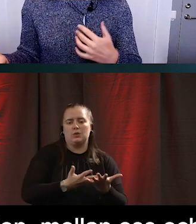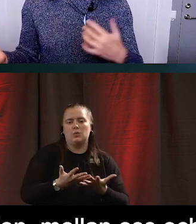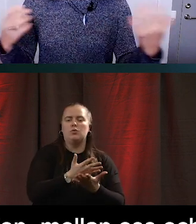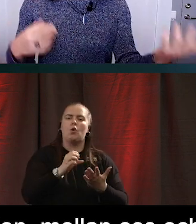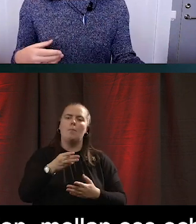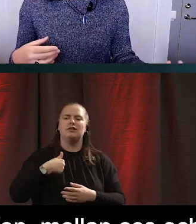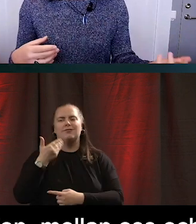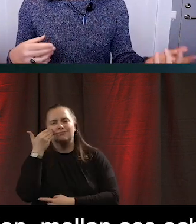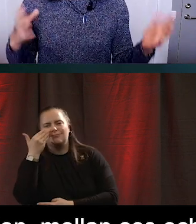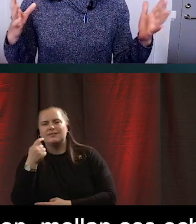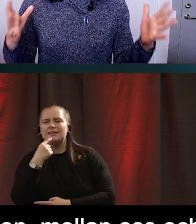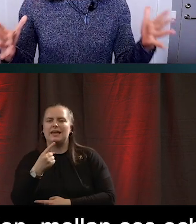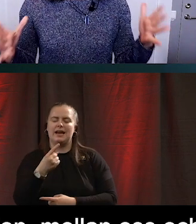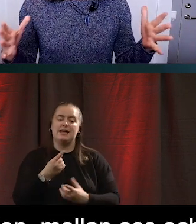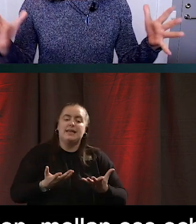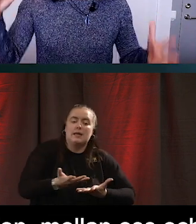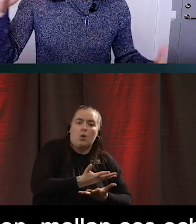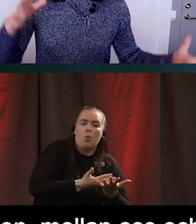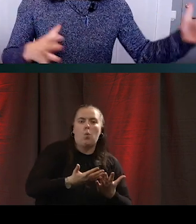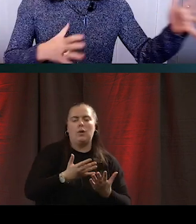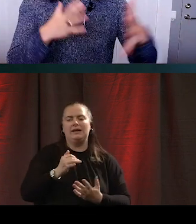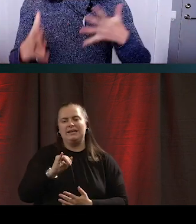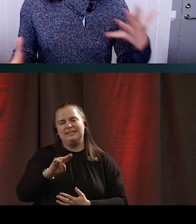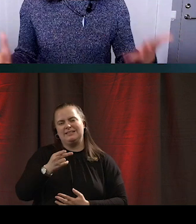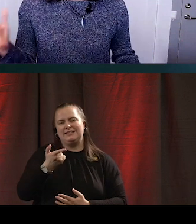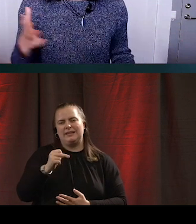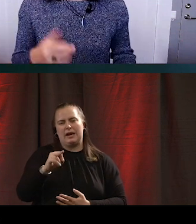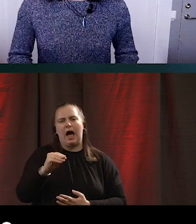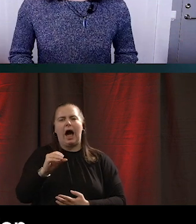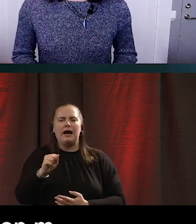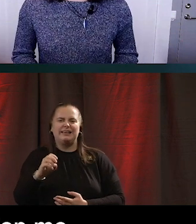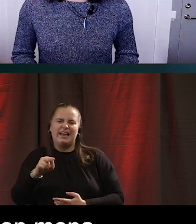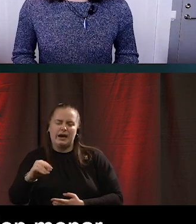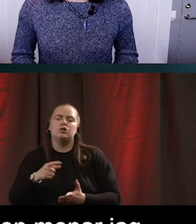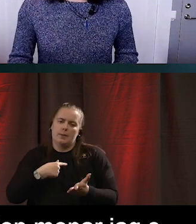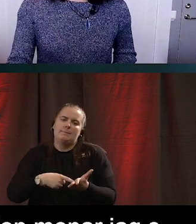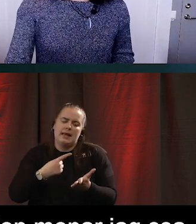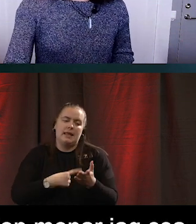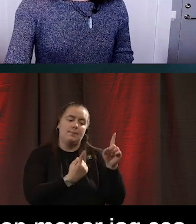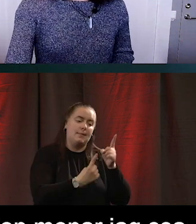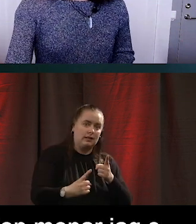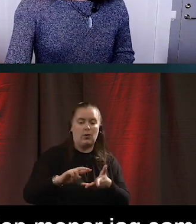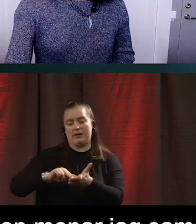interagera eller interaktion då menar jag det här samspelet mellan människa och teknik.